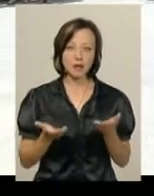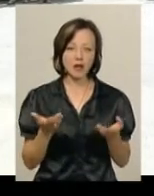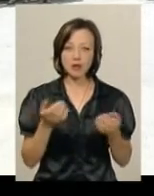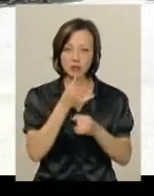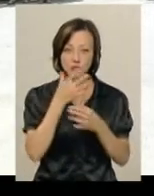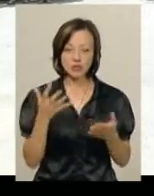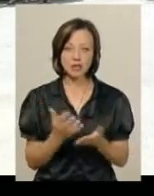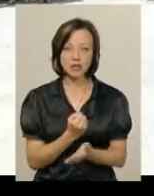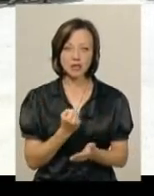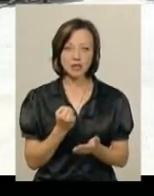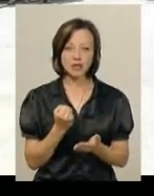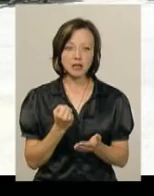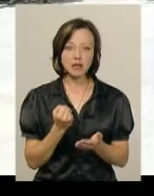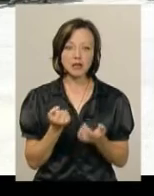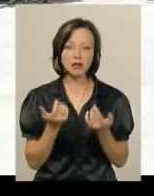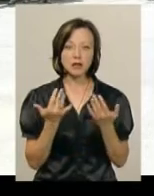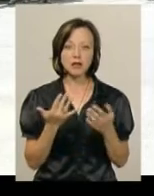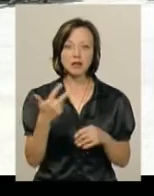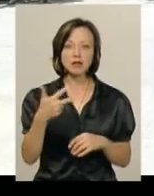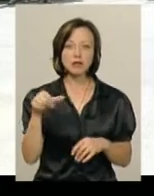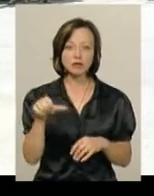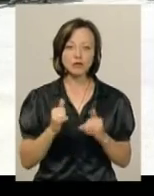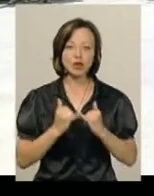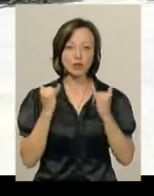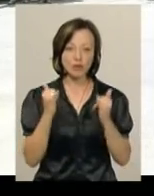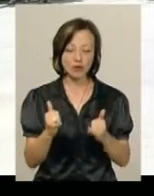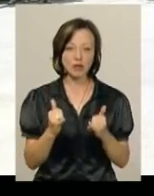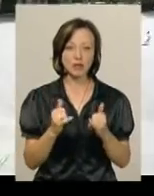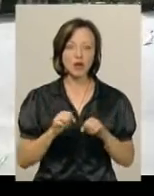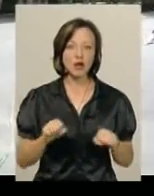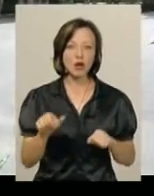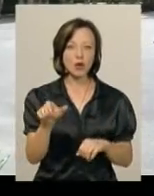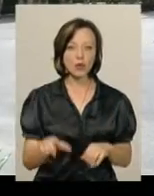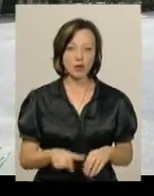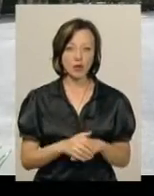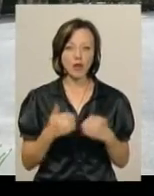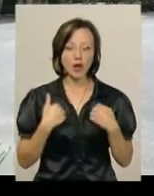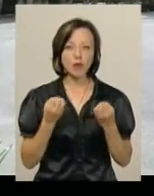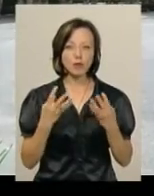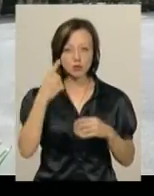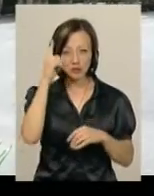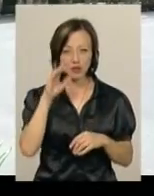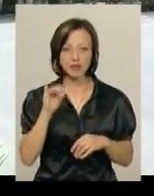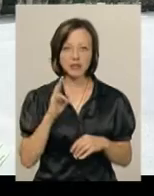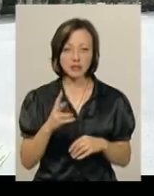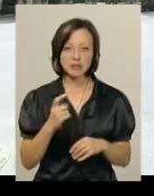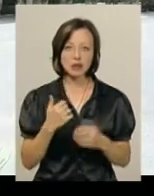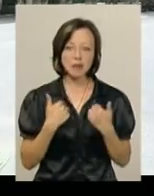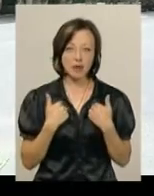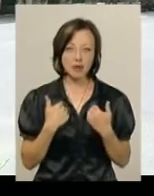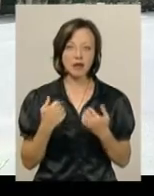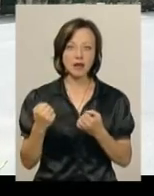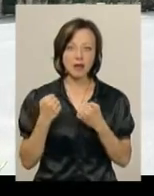знайти хоч якихось пів години, щоб вшанувати героя?» просто знаю, що він за мене теж там